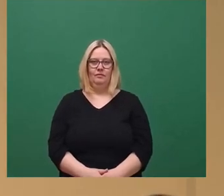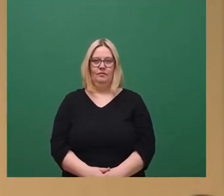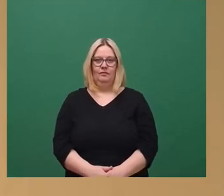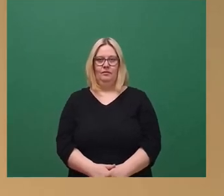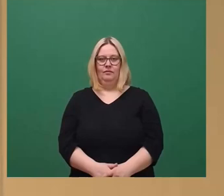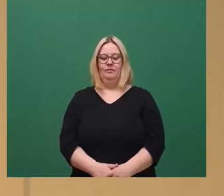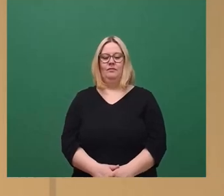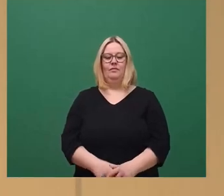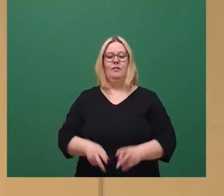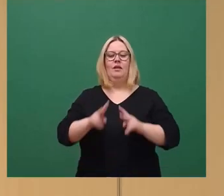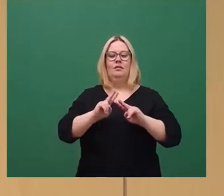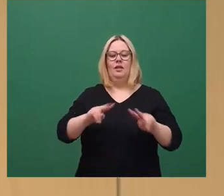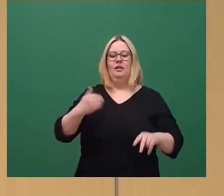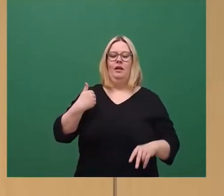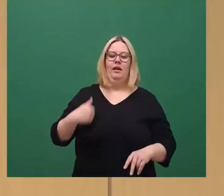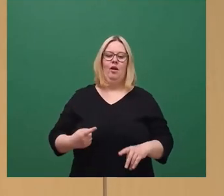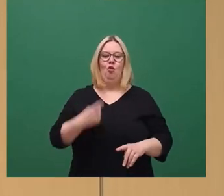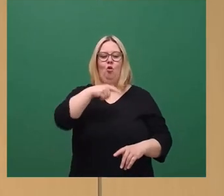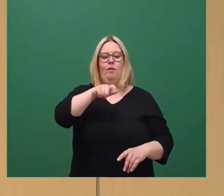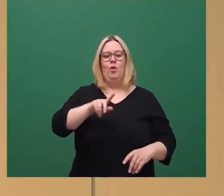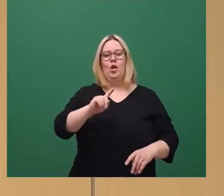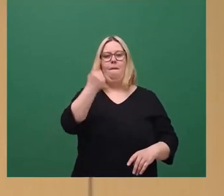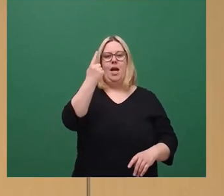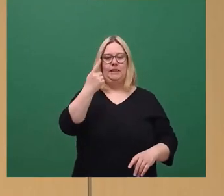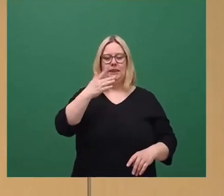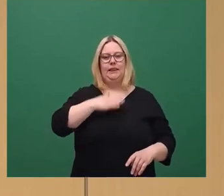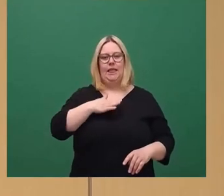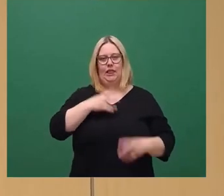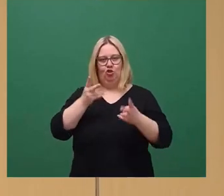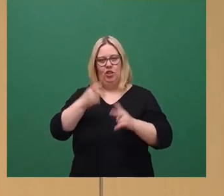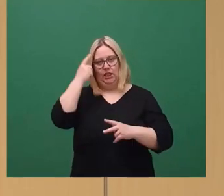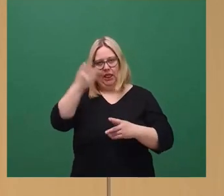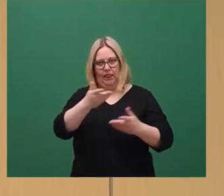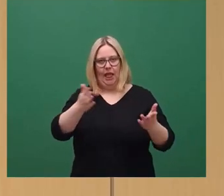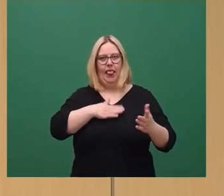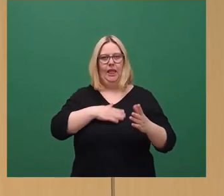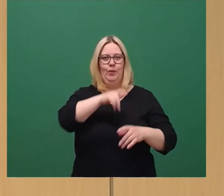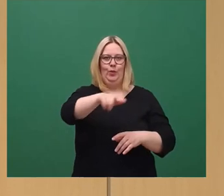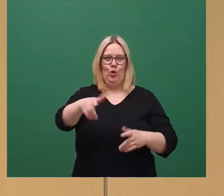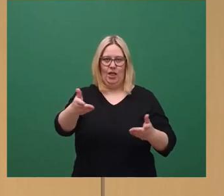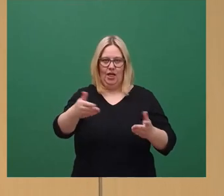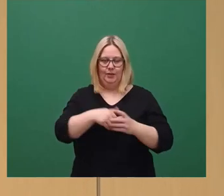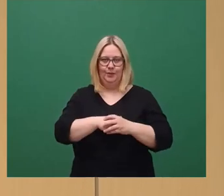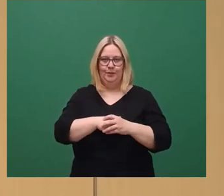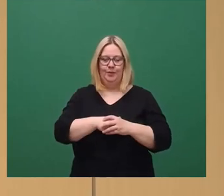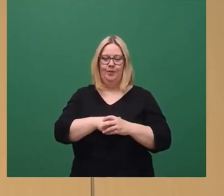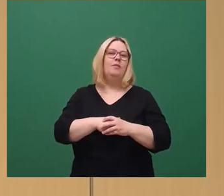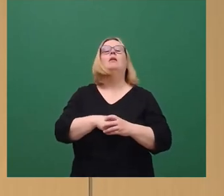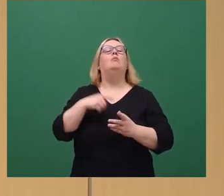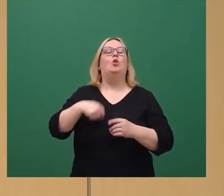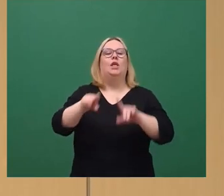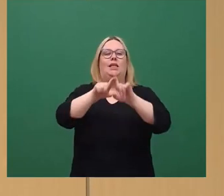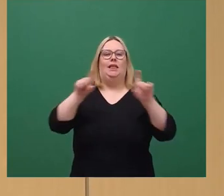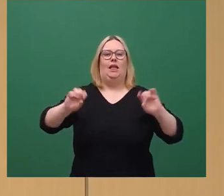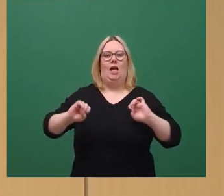Sehr geehrter Herr Oberbürgermeister, sehr geehrte Stadträte, liebe Bürger, über den Titel der aktuellen Stunde,